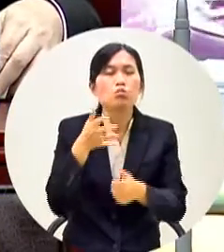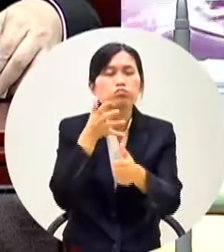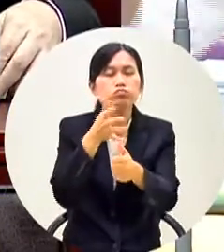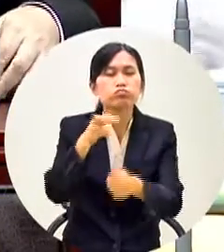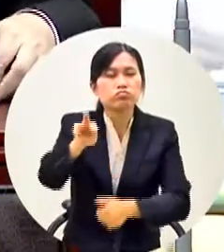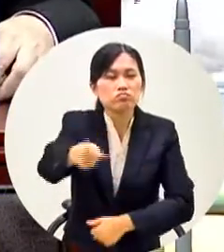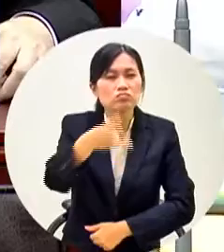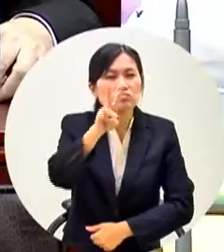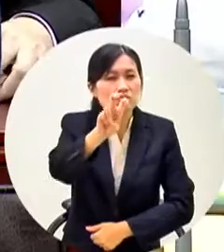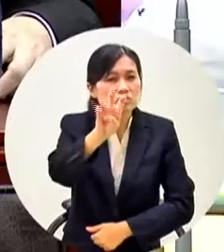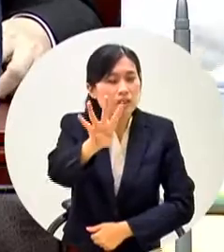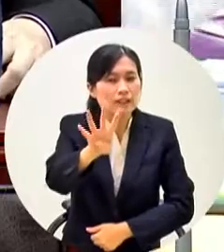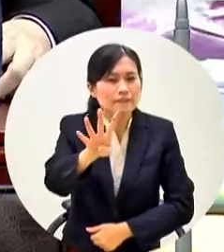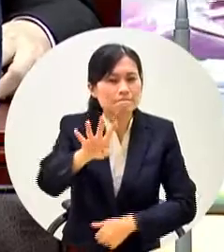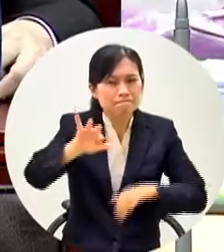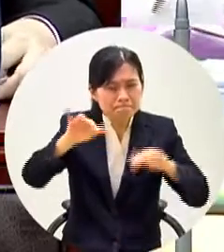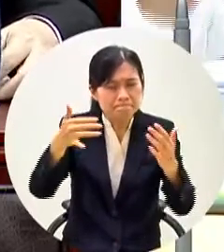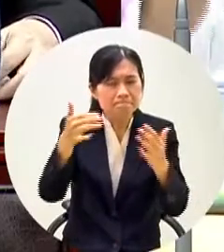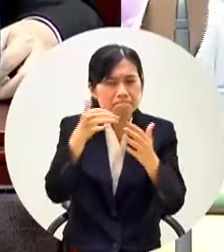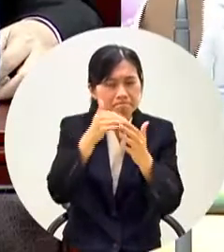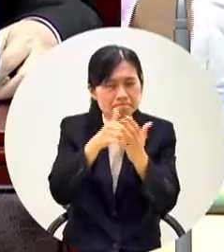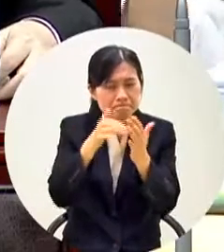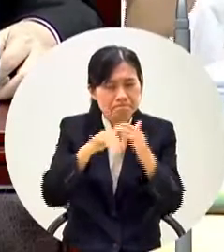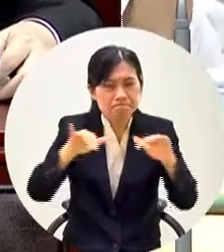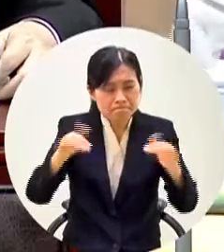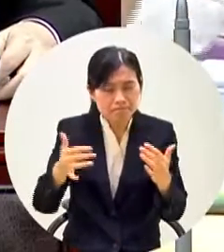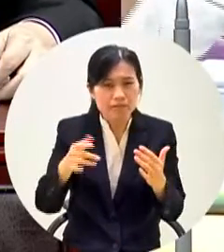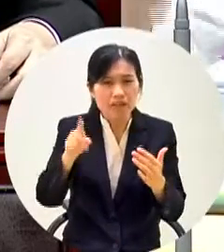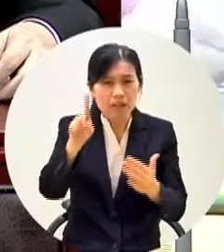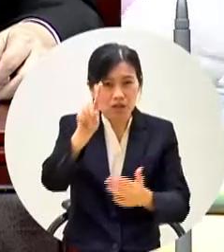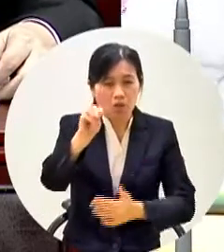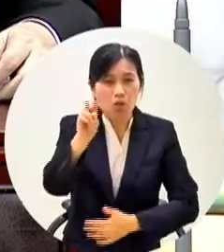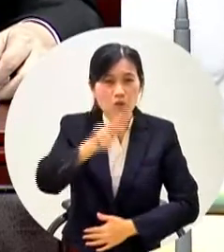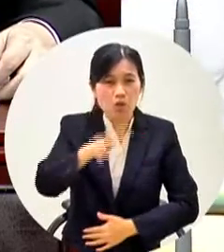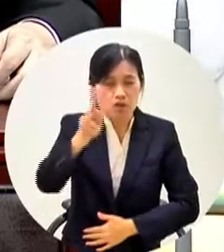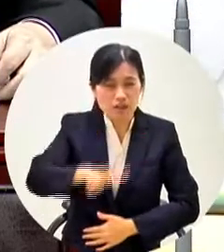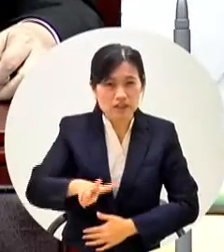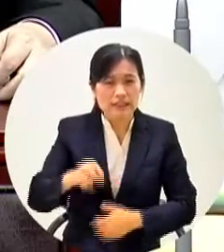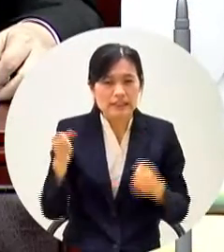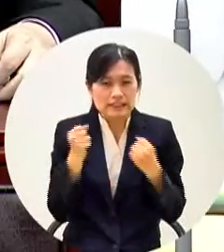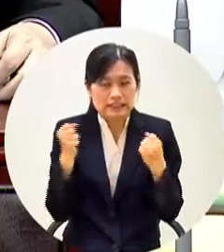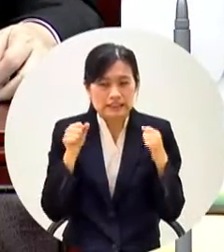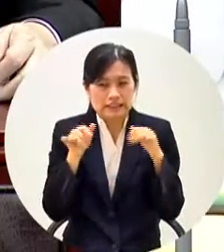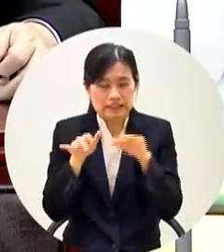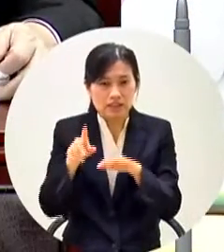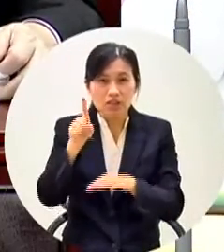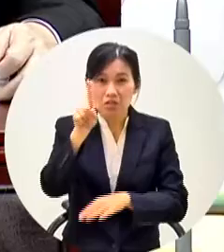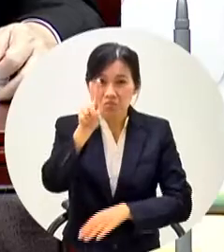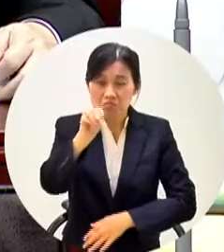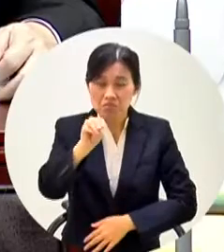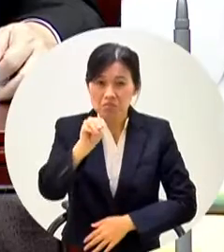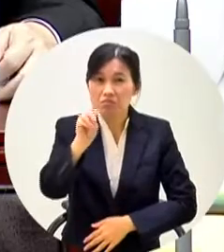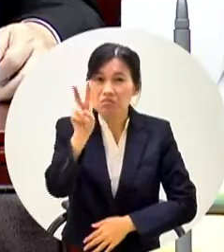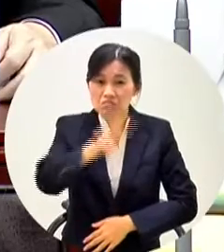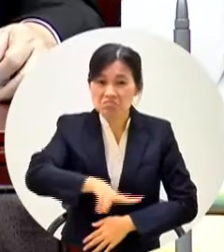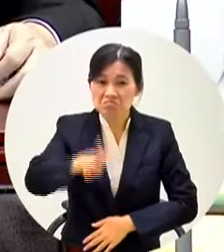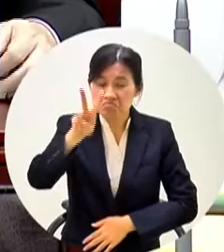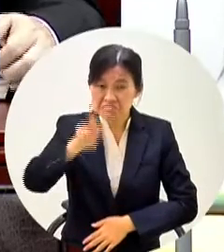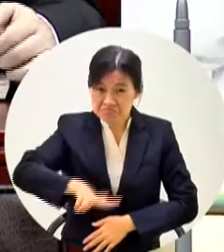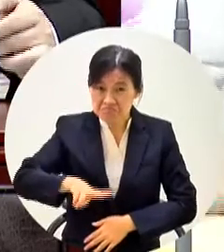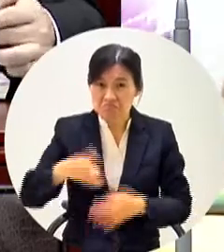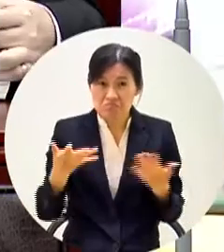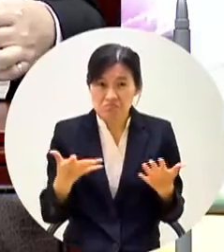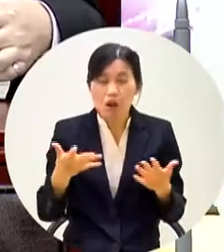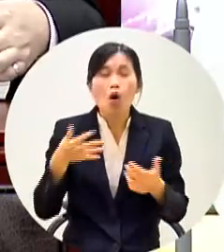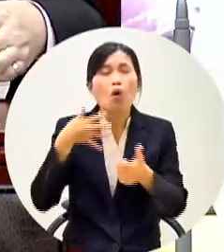一萬兩千台冷氣機一萬兩千台那請問葉副市